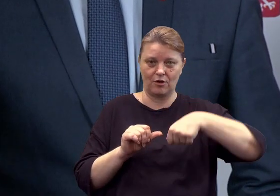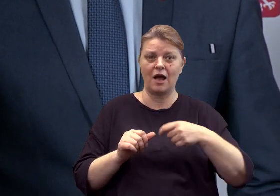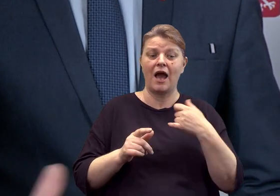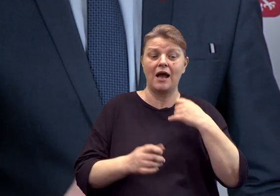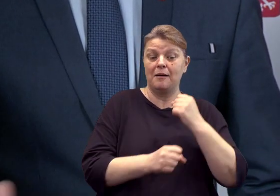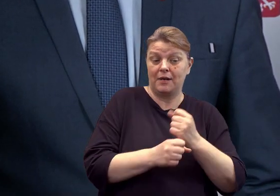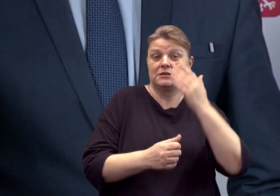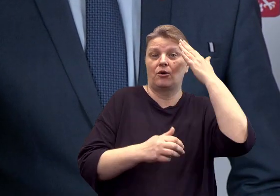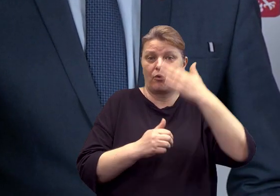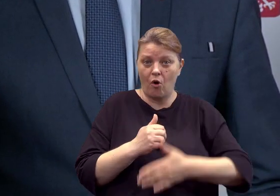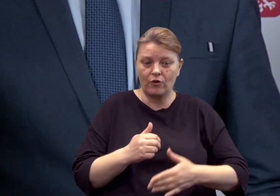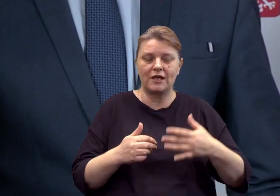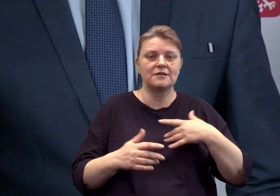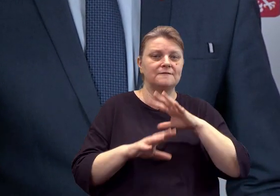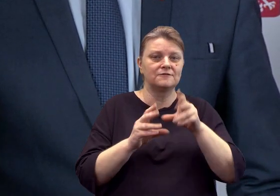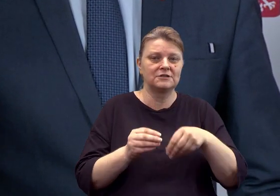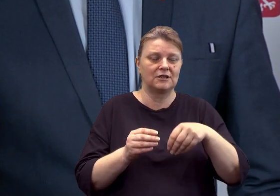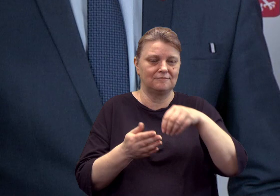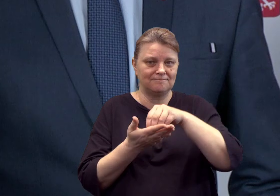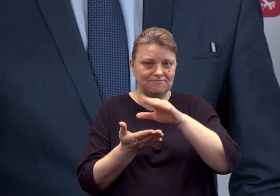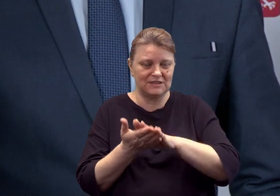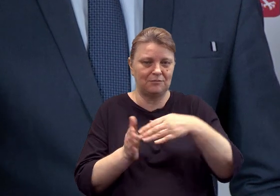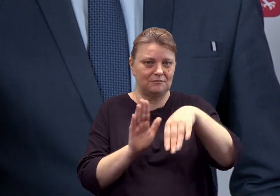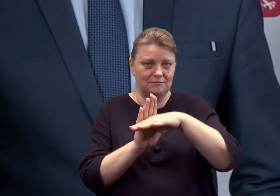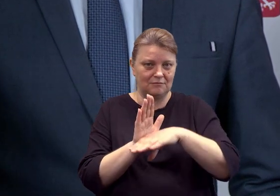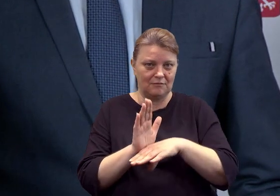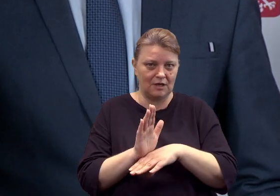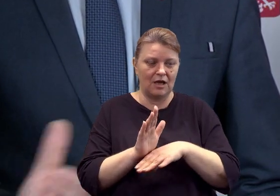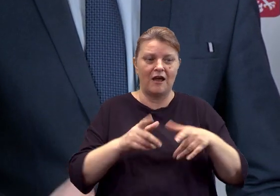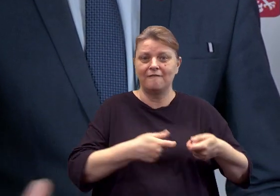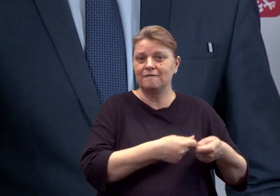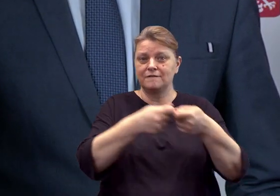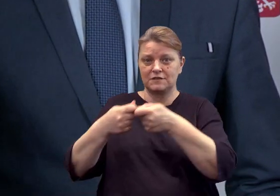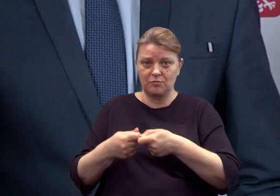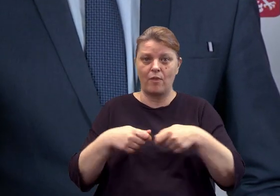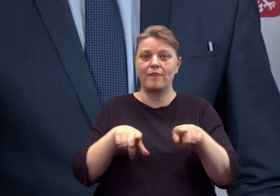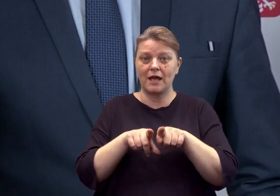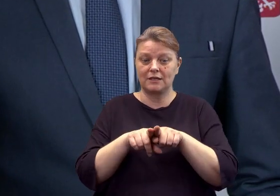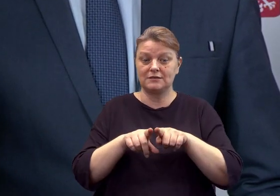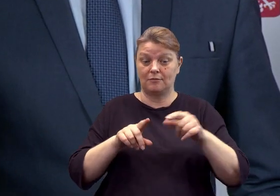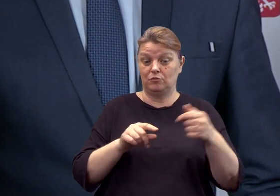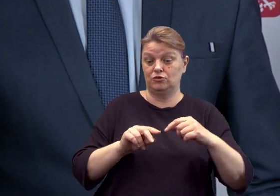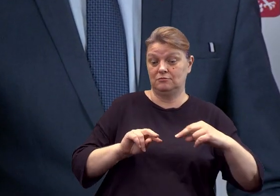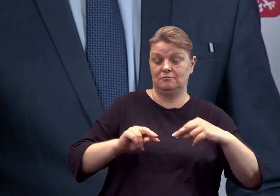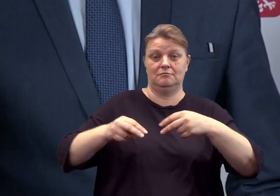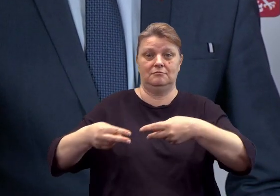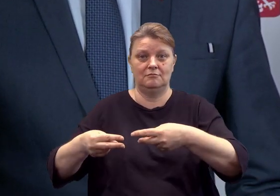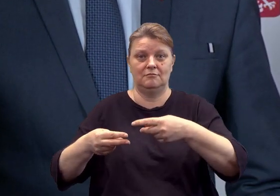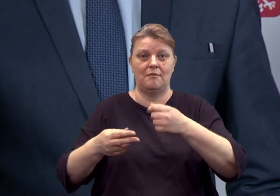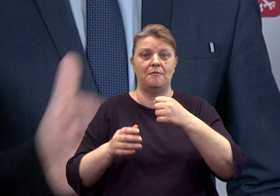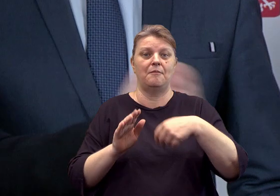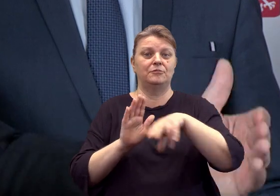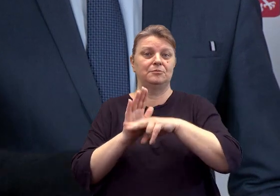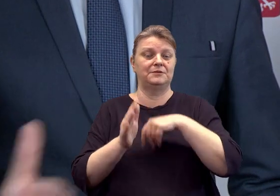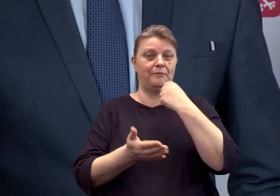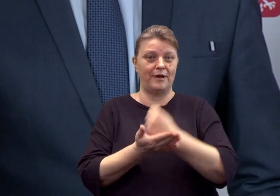końcowe, które będą wspólne i jak one przełożą się na ostateczne przepisy prawa, bo o tym mówimy, chcemy, żeby to nastąpiło jak najszybciej,